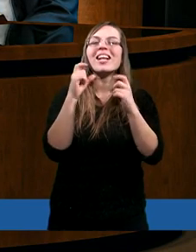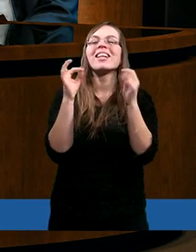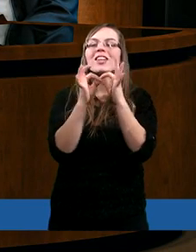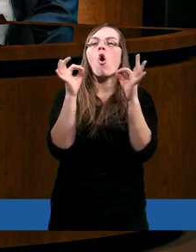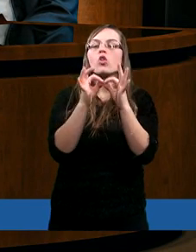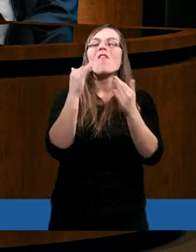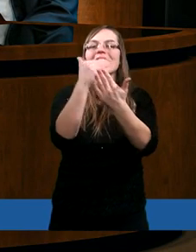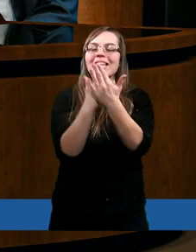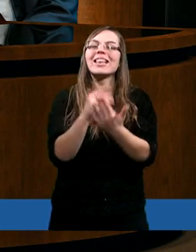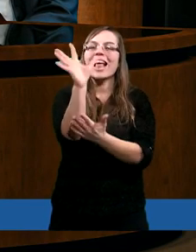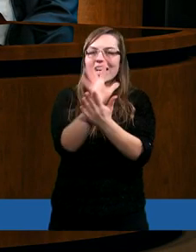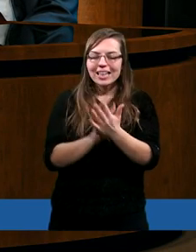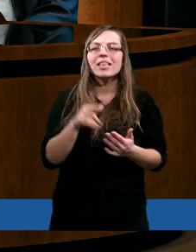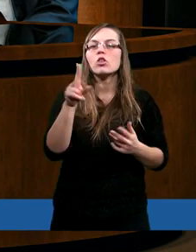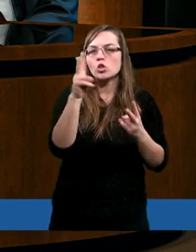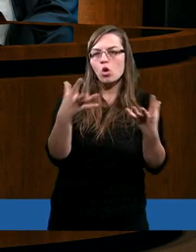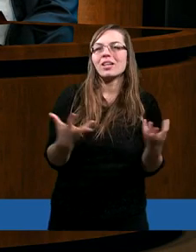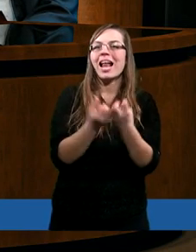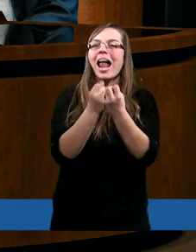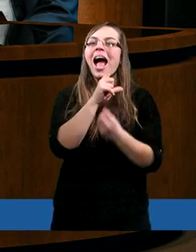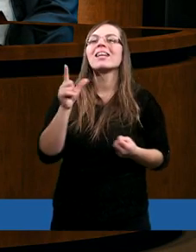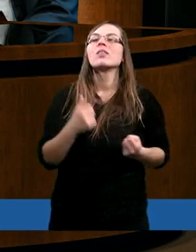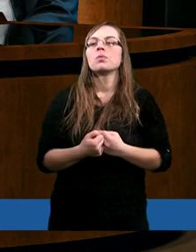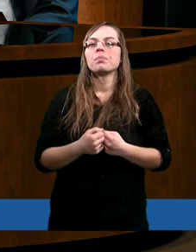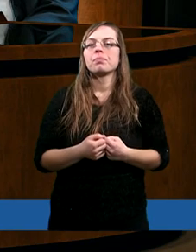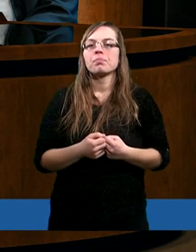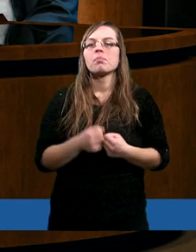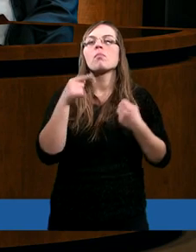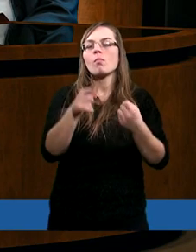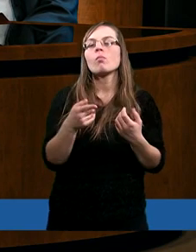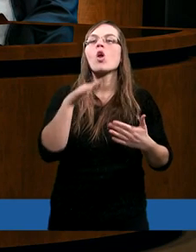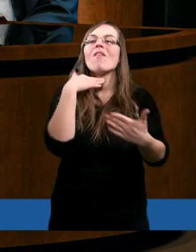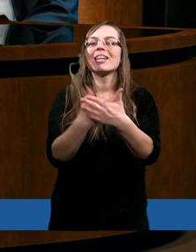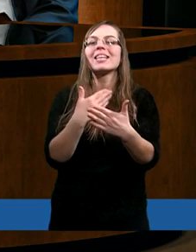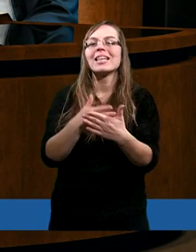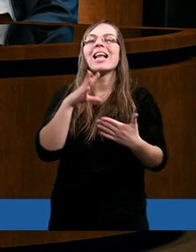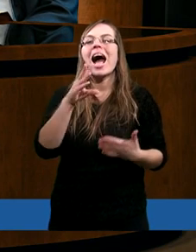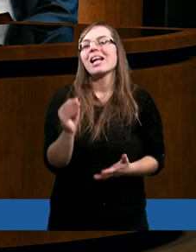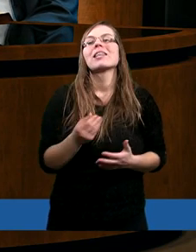teksty. Kto znalazł to wyznanie